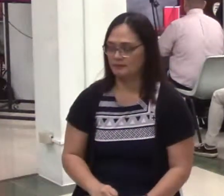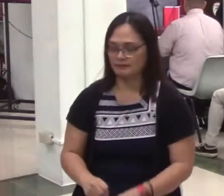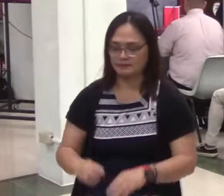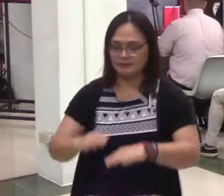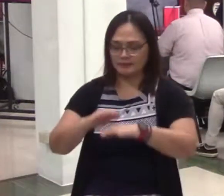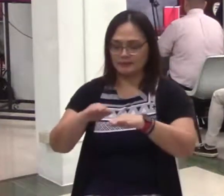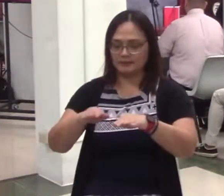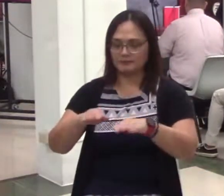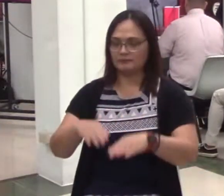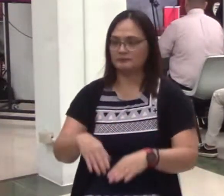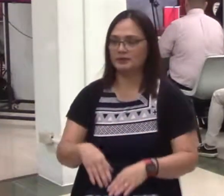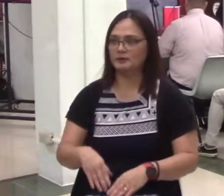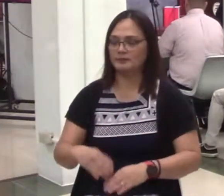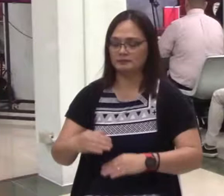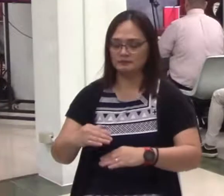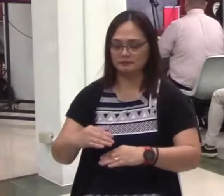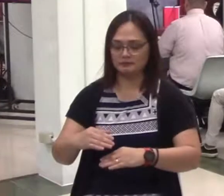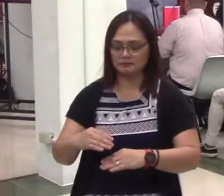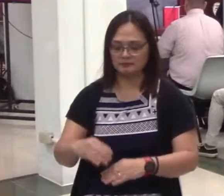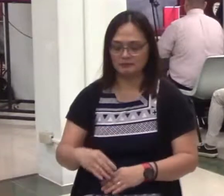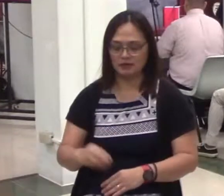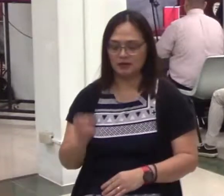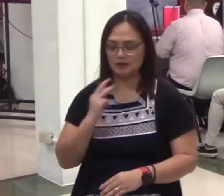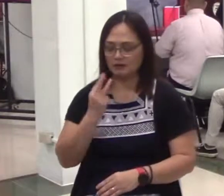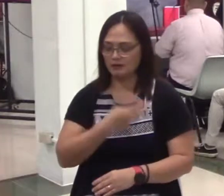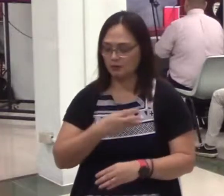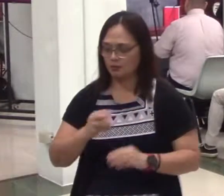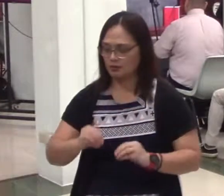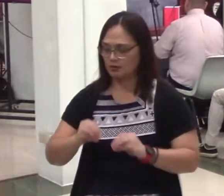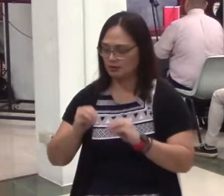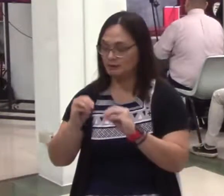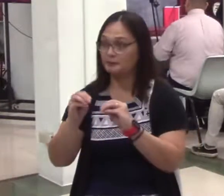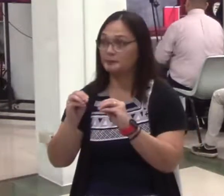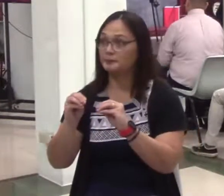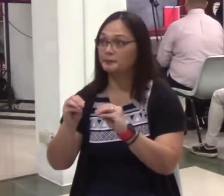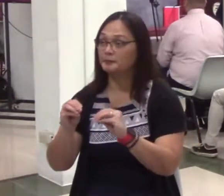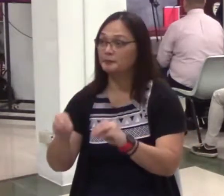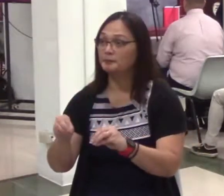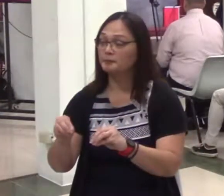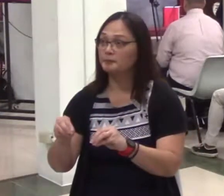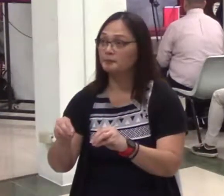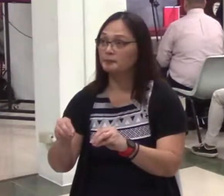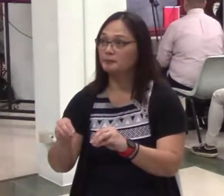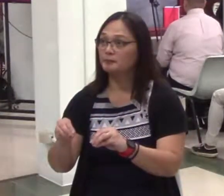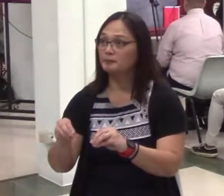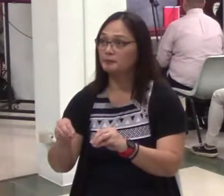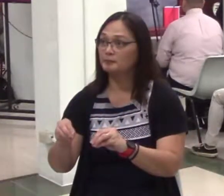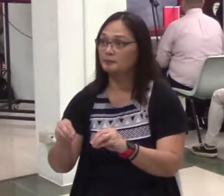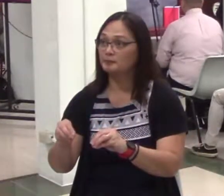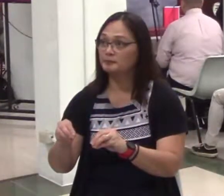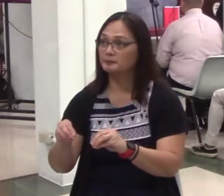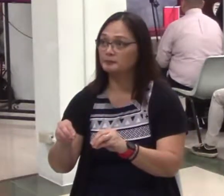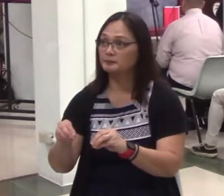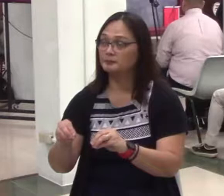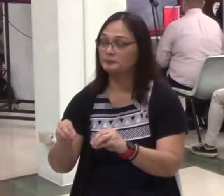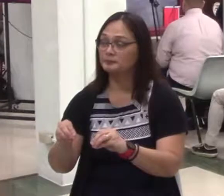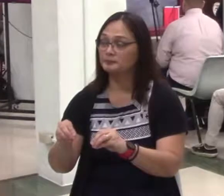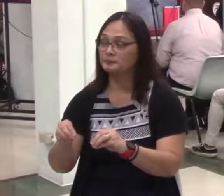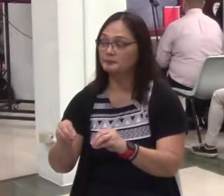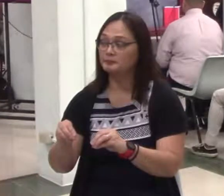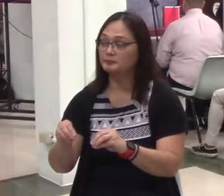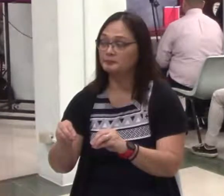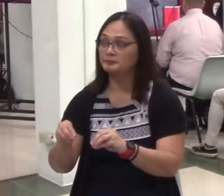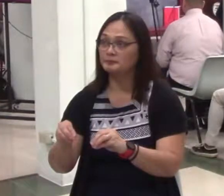Ang ating ibinibigay ay yung ang eh yung anong tawag sa Tagalog nun? yung